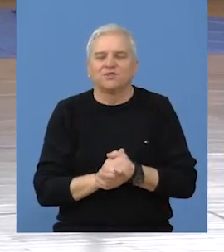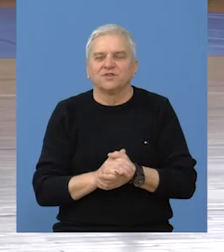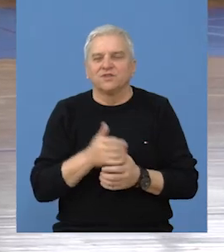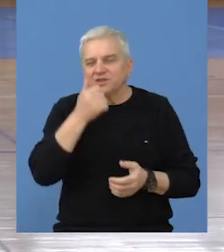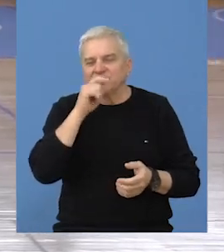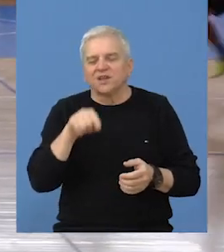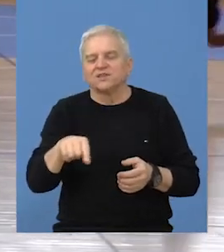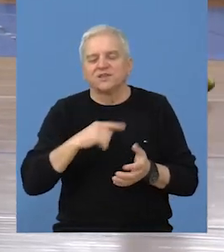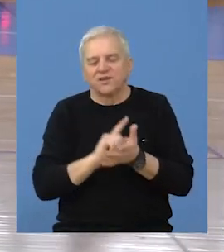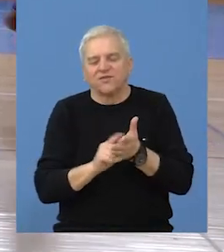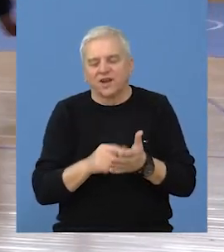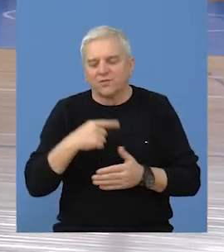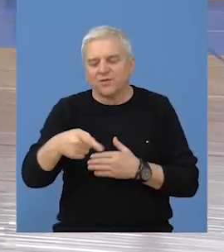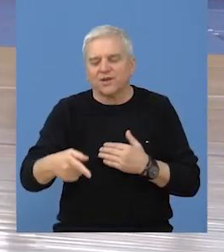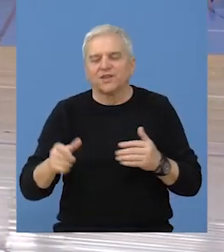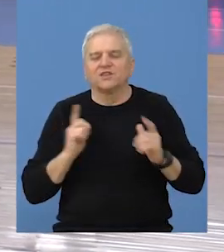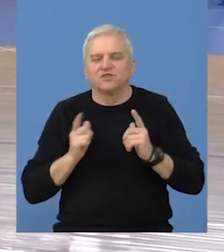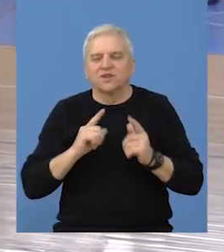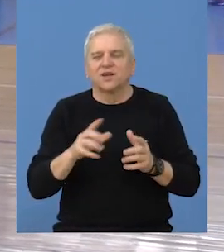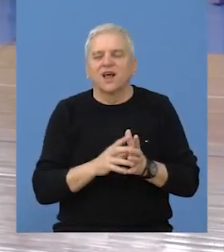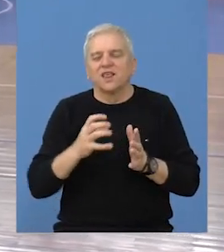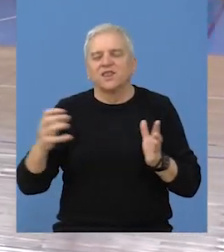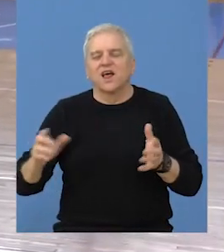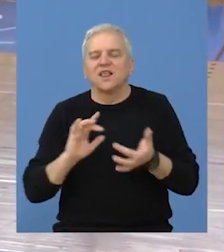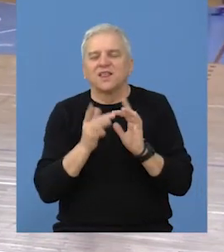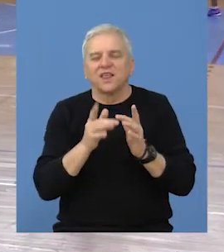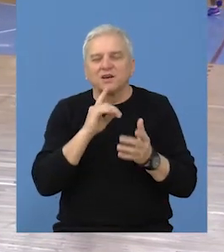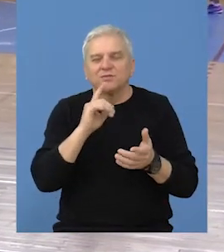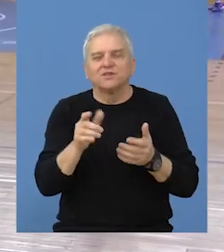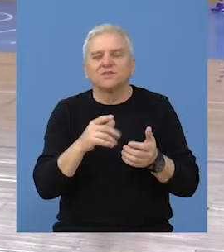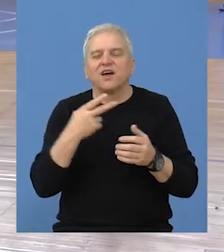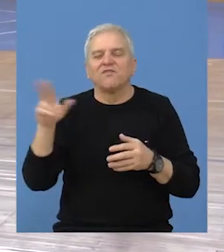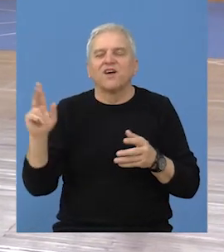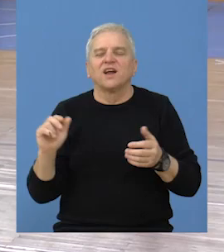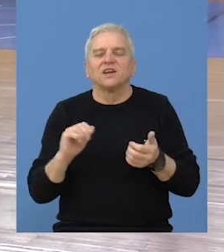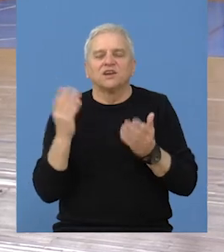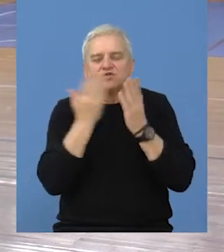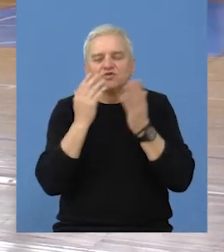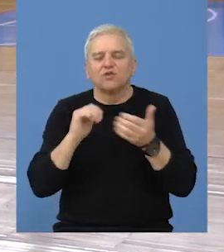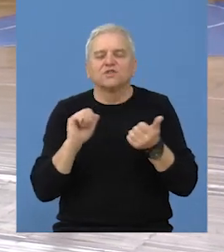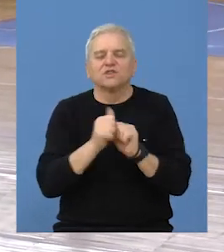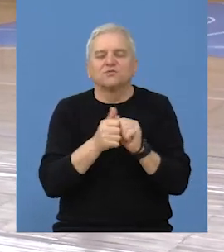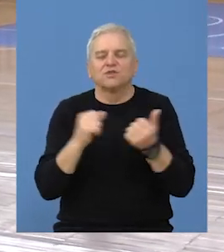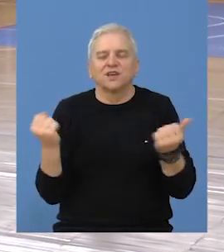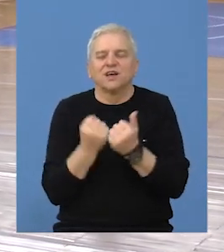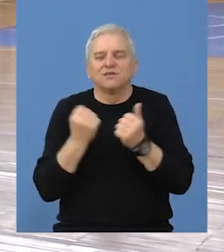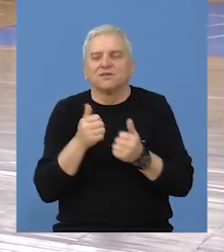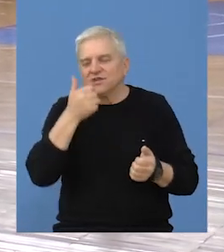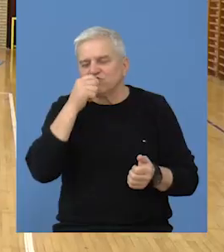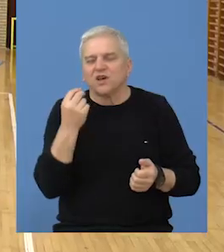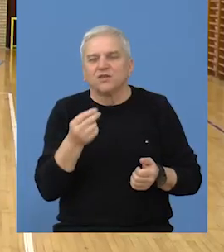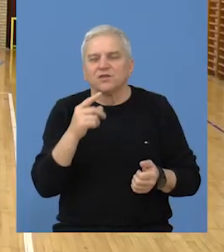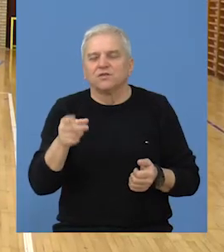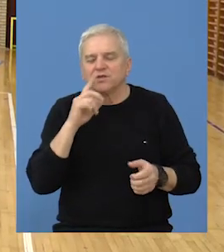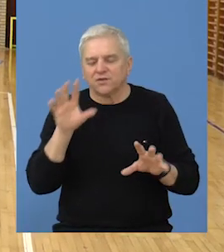celo takmičenje. Ono što se u narednom periodu očekuje jesu dalja takmičenja, ali i vanškolske sportske aktivnosti.